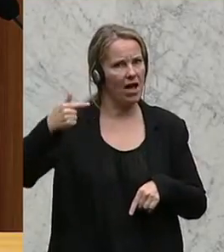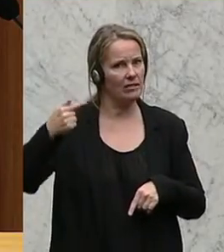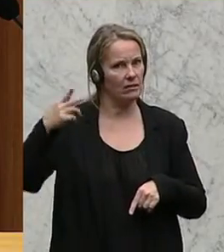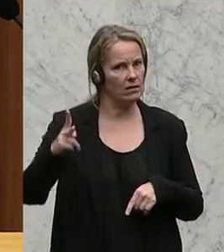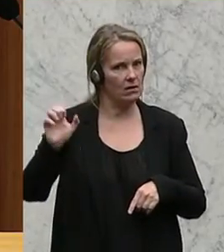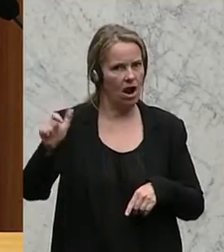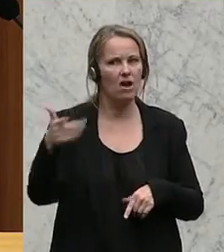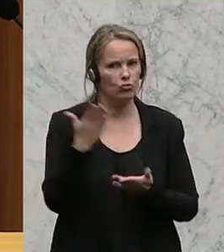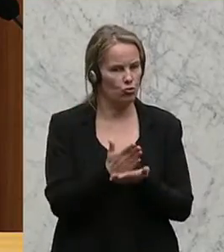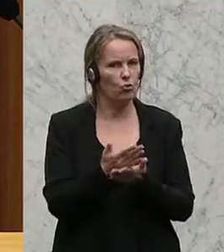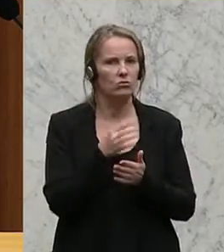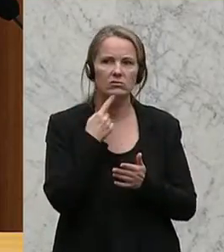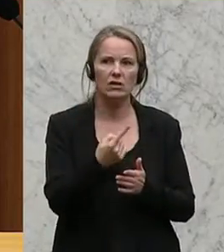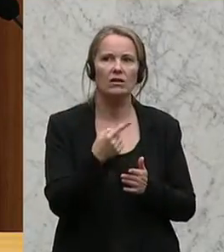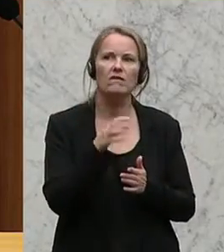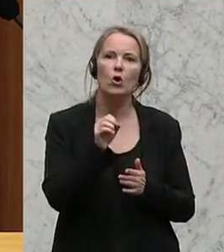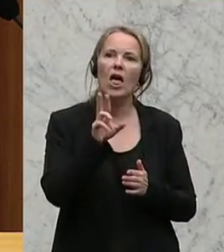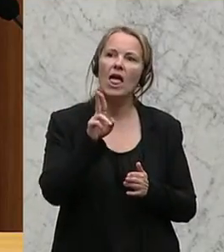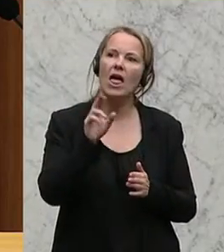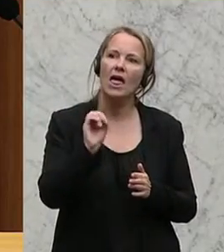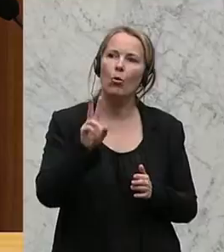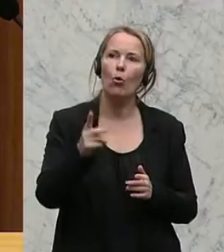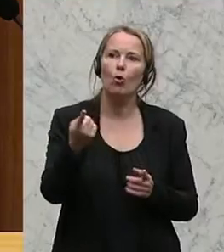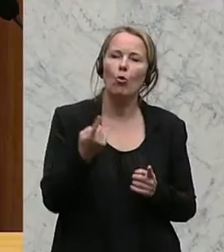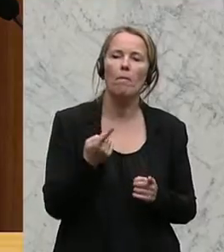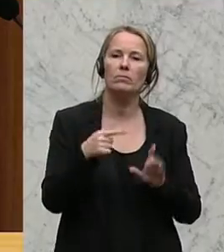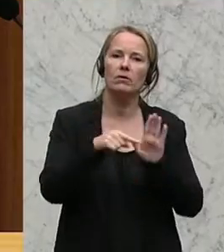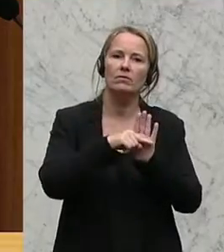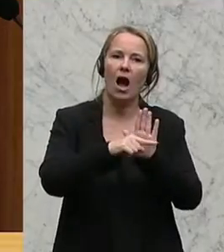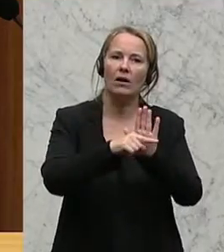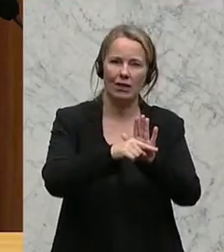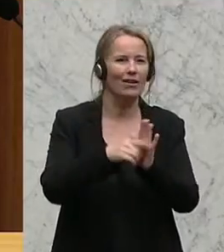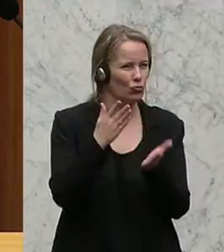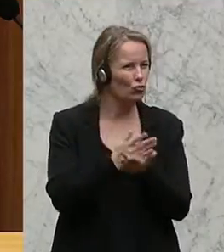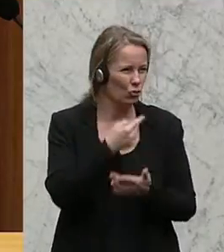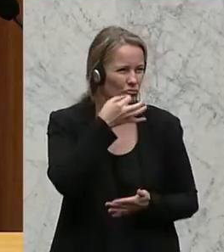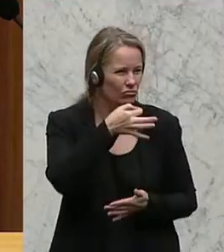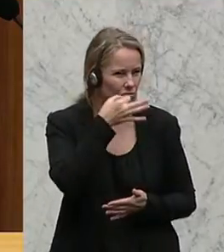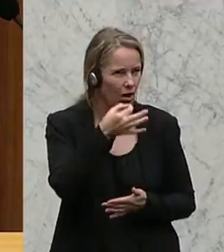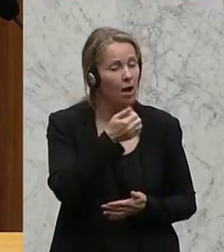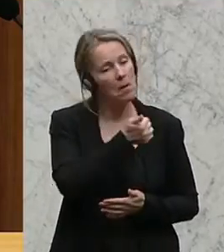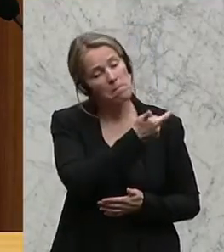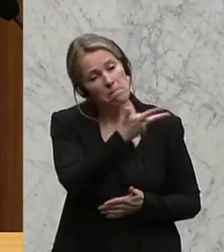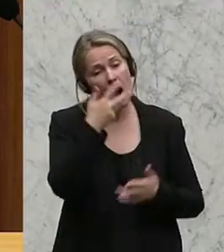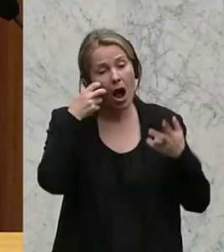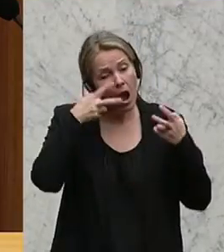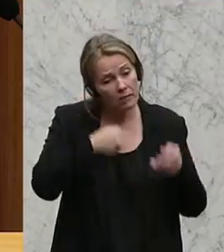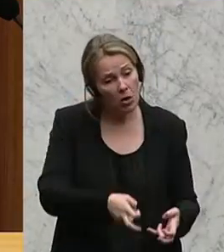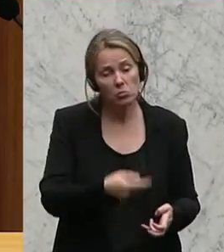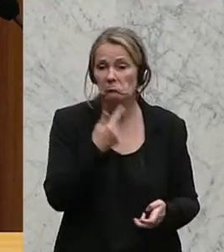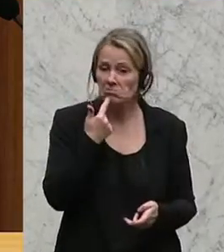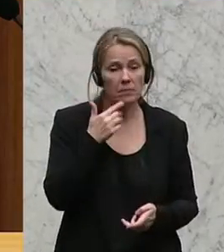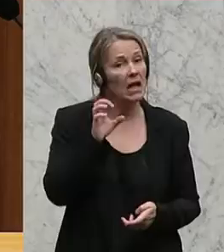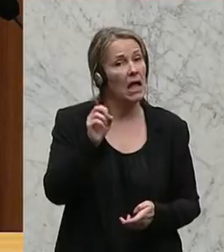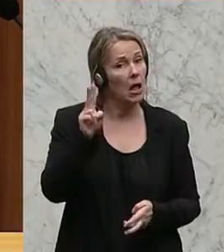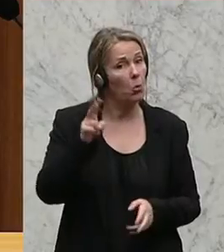damit verbundenen Nachteile für die Europäische Union angesprochen. Wobei manche Analysten die Auffassung vertreten, dass der